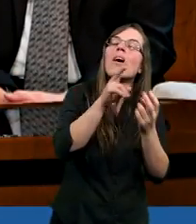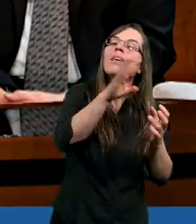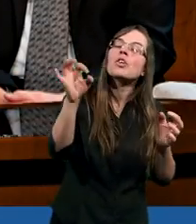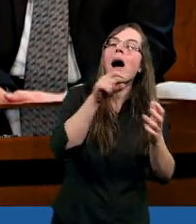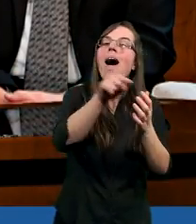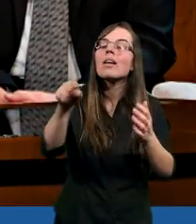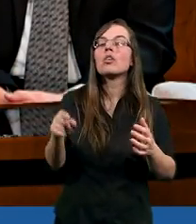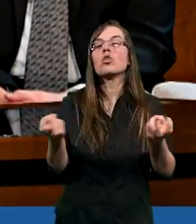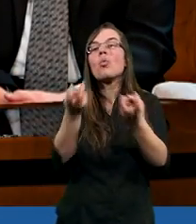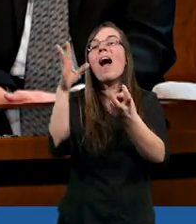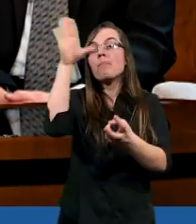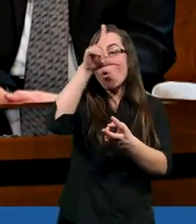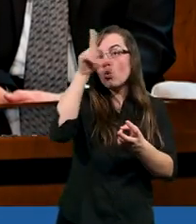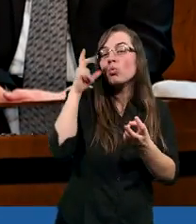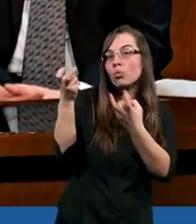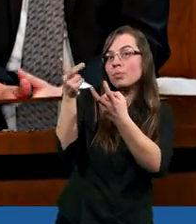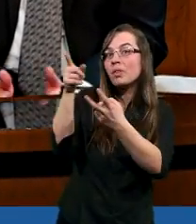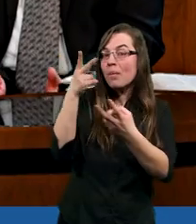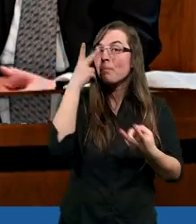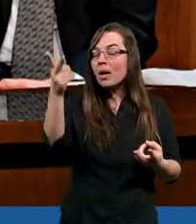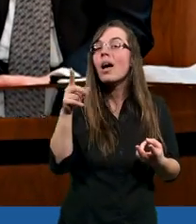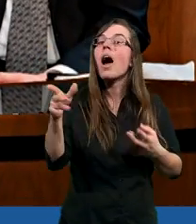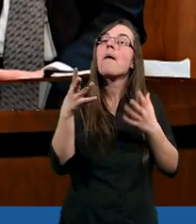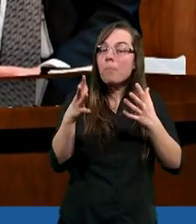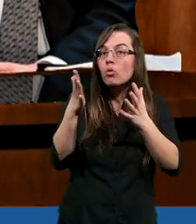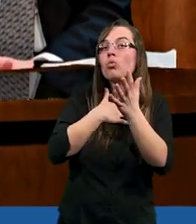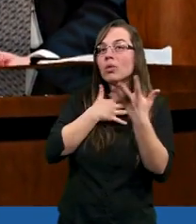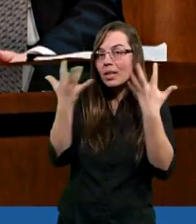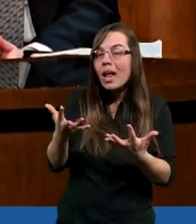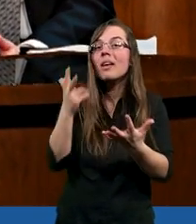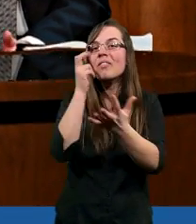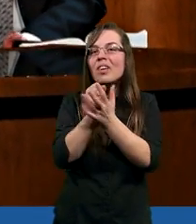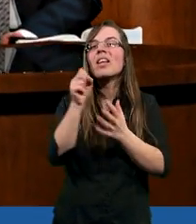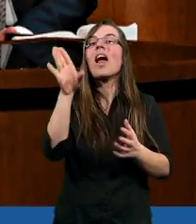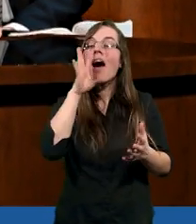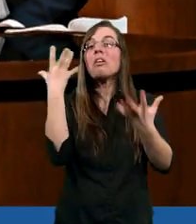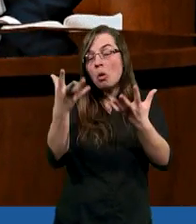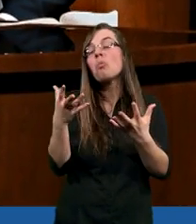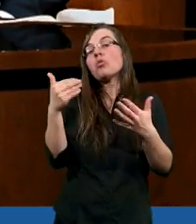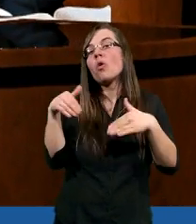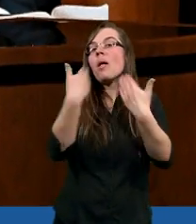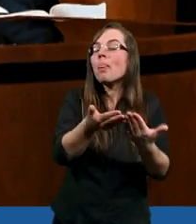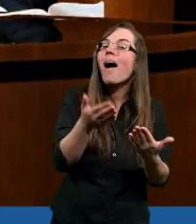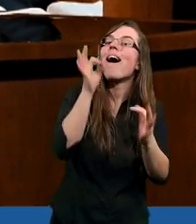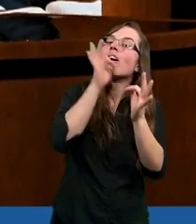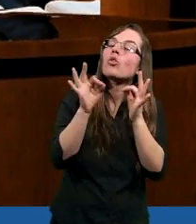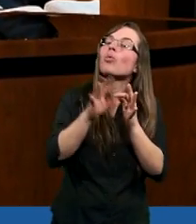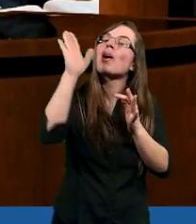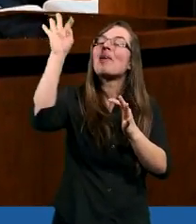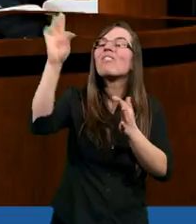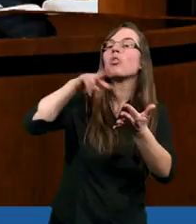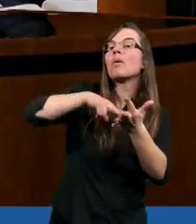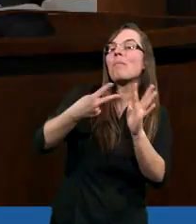ludzi, którzy szukali Boga, a jednak Bóg mu tego odmówił, stwierdzając, dosyć masz, gdy masz łaskę moją.